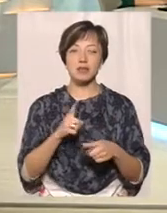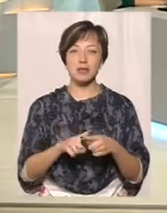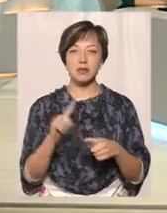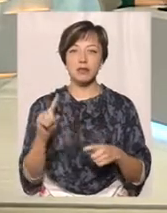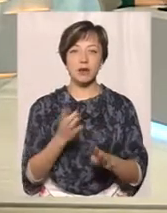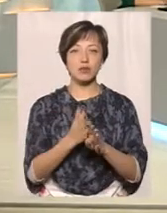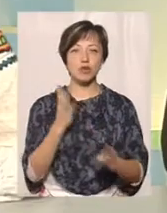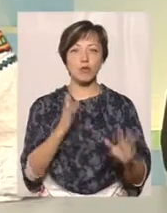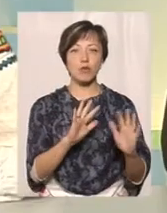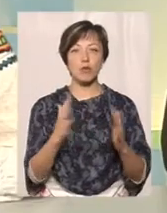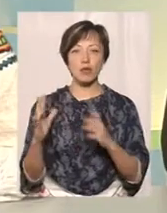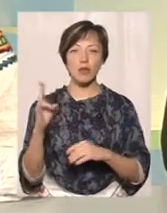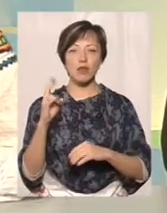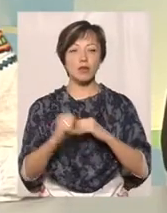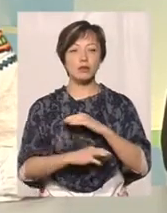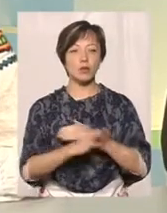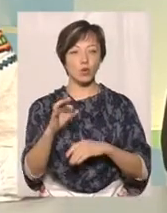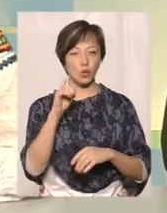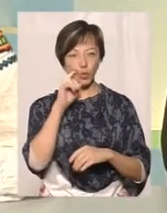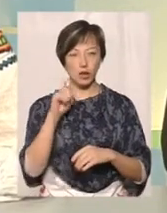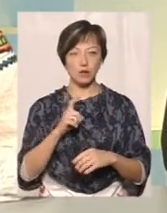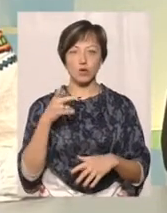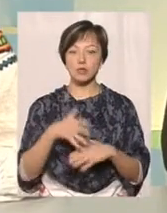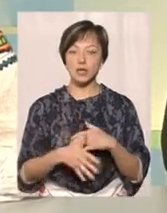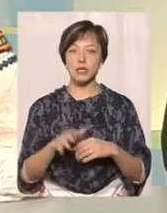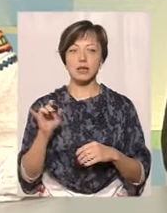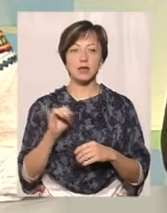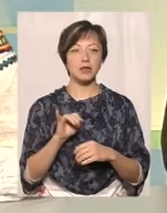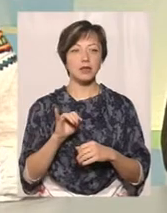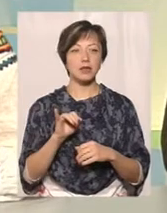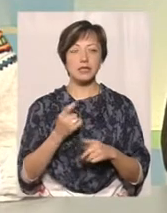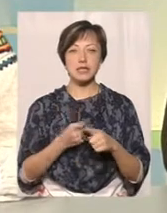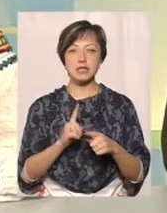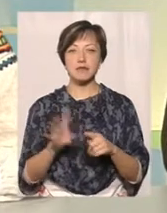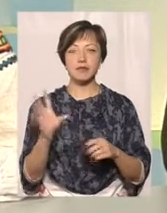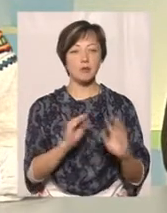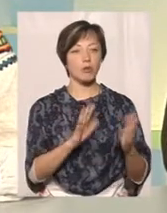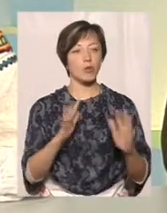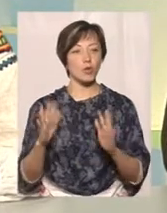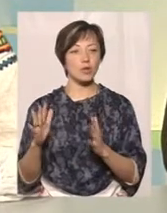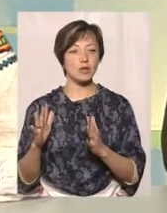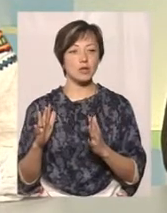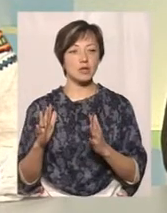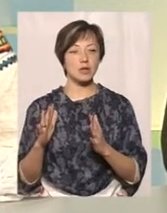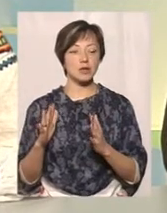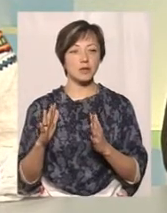події на Сході України, розумієте? І ці всі події, вони